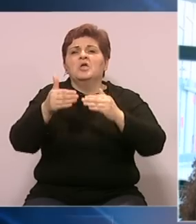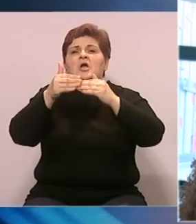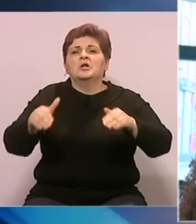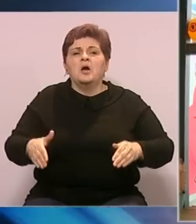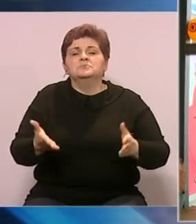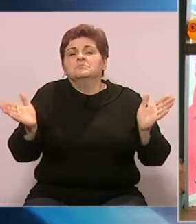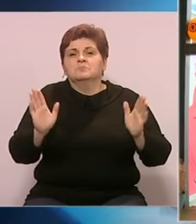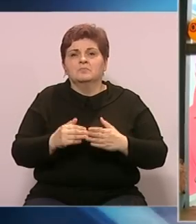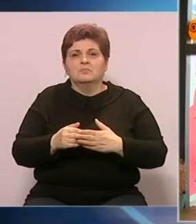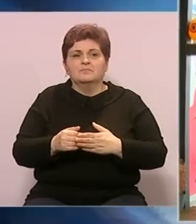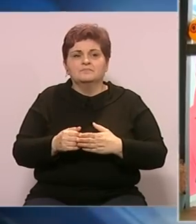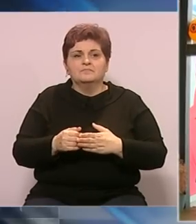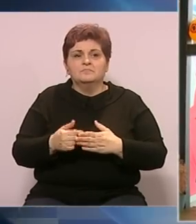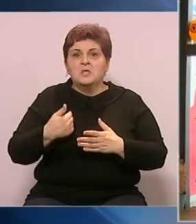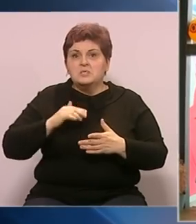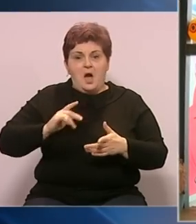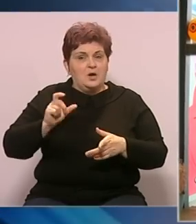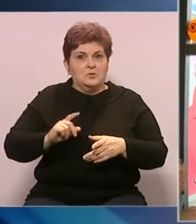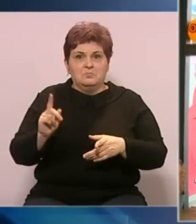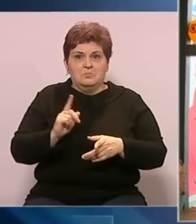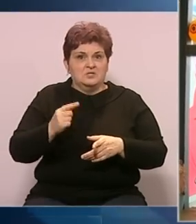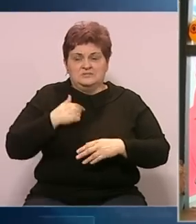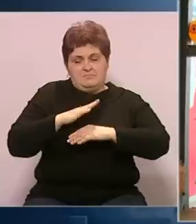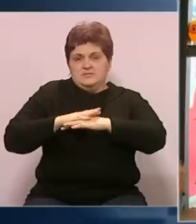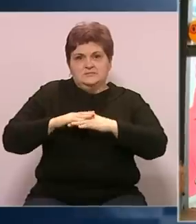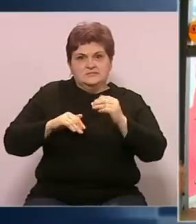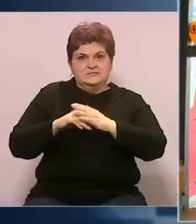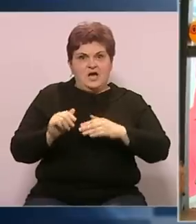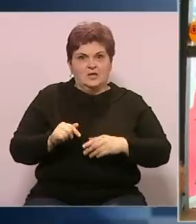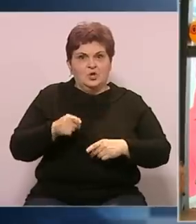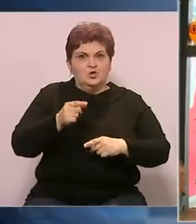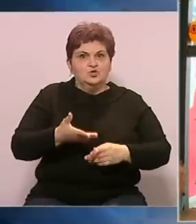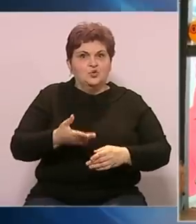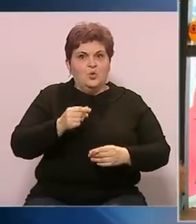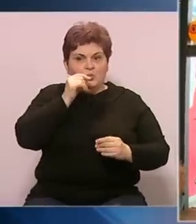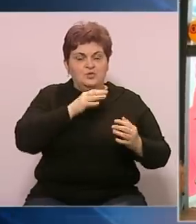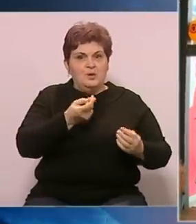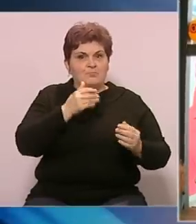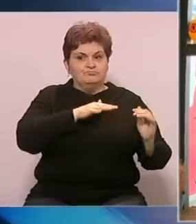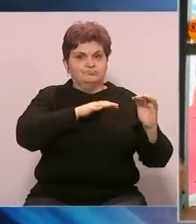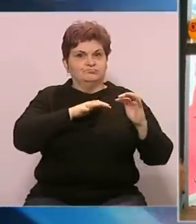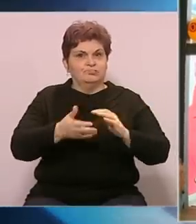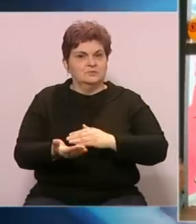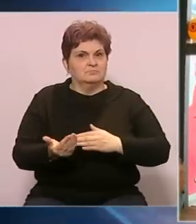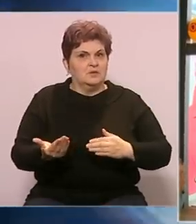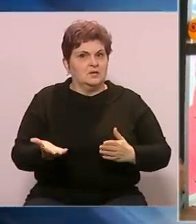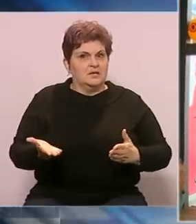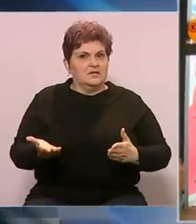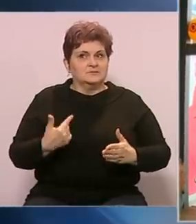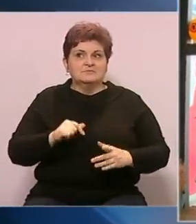gluposti. Ja kao građani nisam s tim zadovoljen što je se tu povećao taj veći broj izbjeglišta radi same